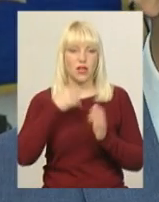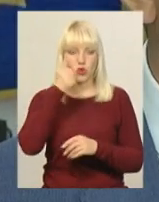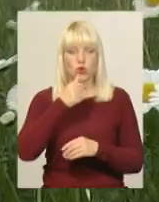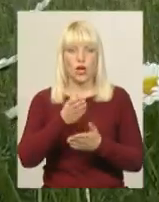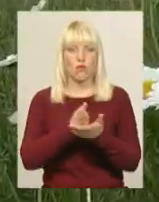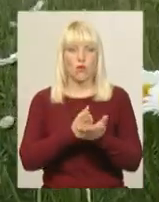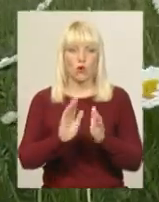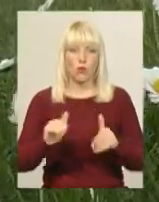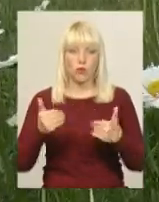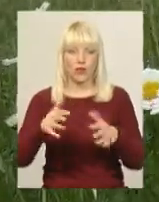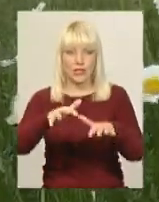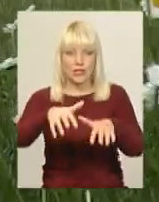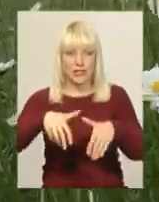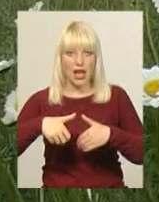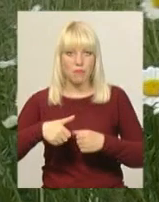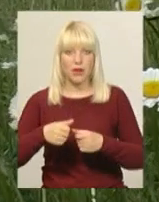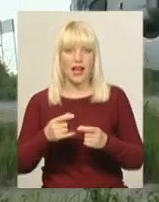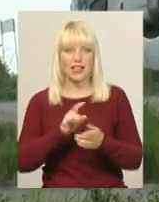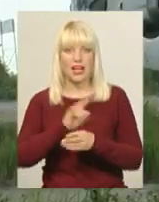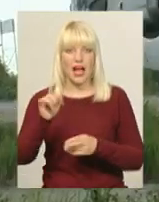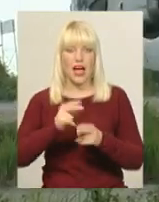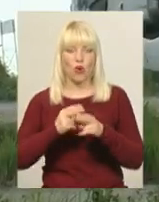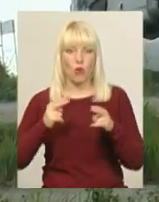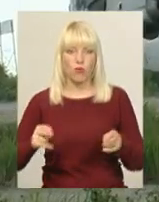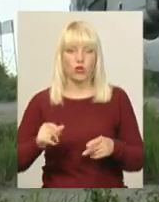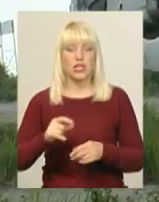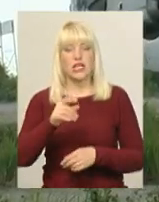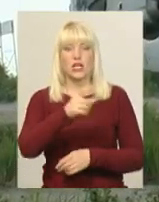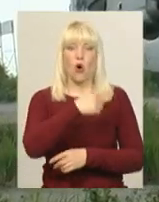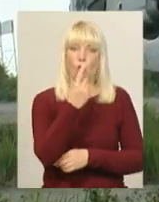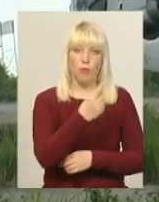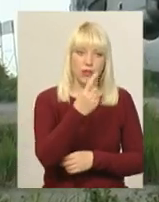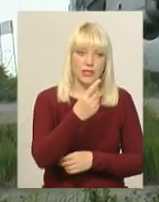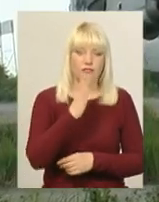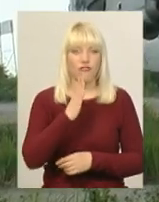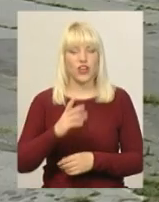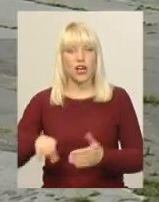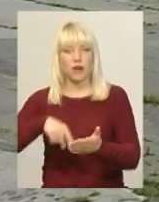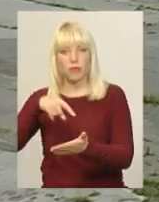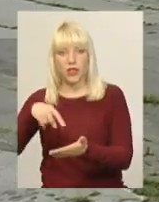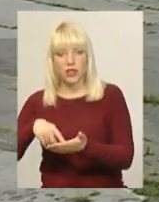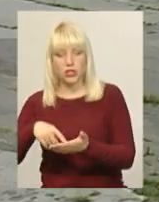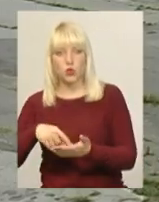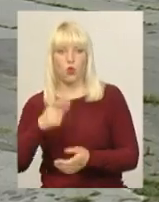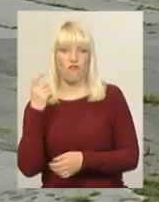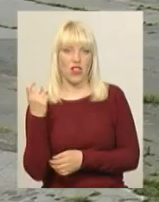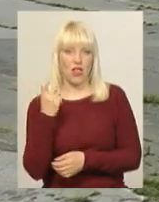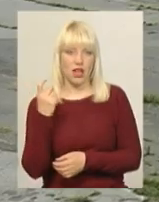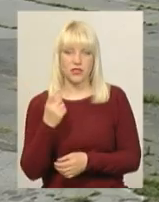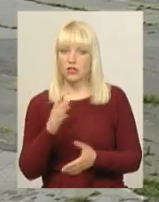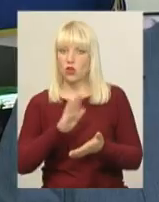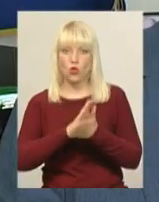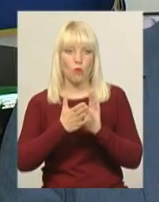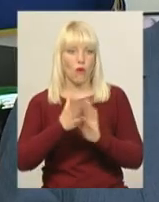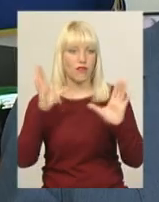пропонували забрати аеропорт з обласної комунальної власності у комунальну власність міста Хмельницького. Тоді домовитись з обласною радою їм не